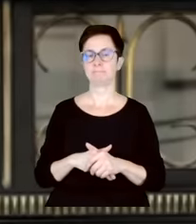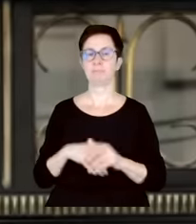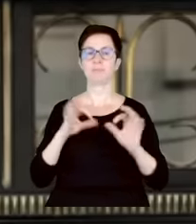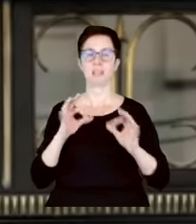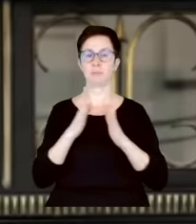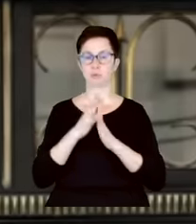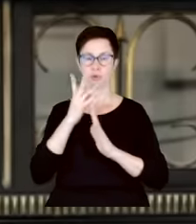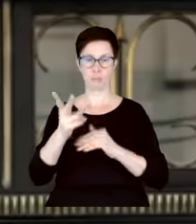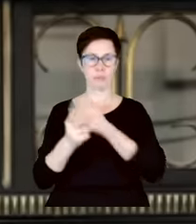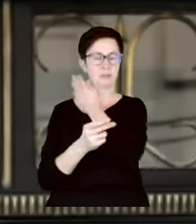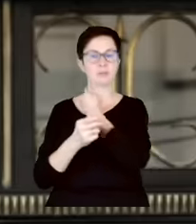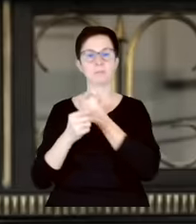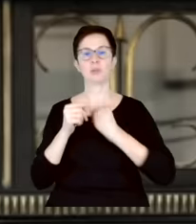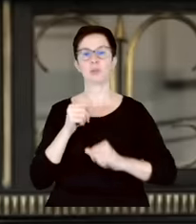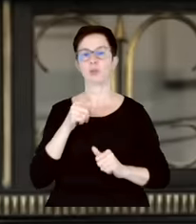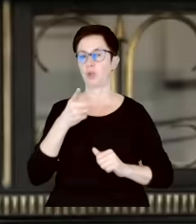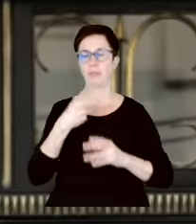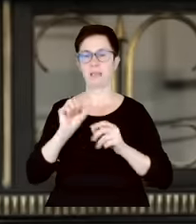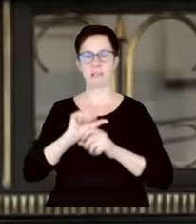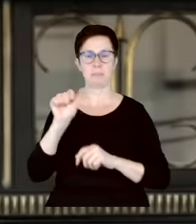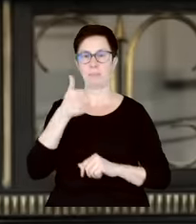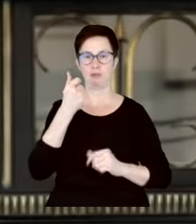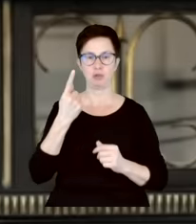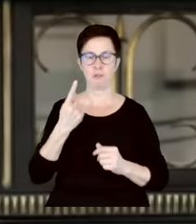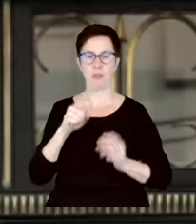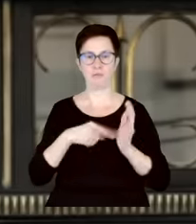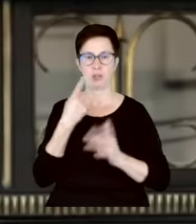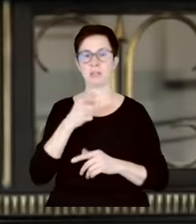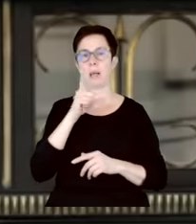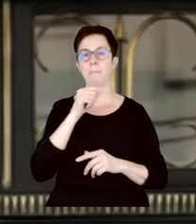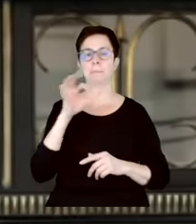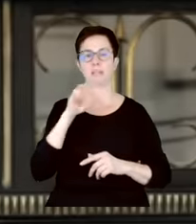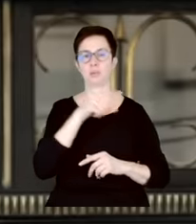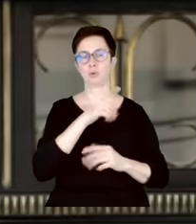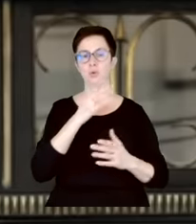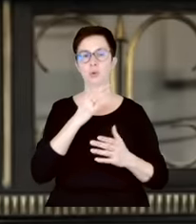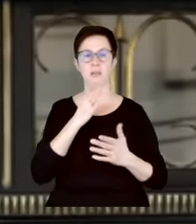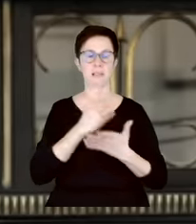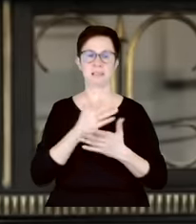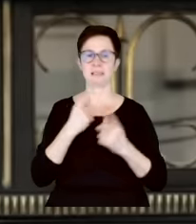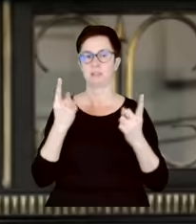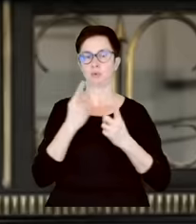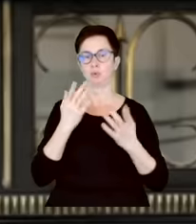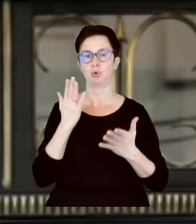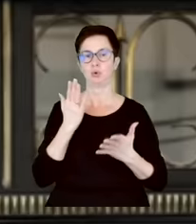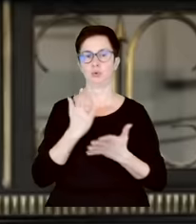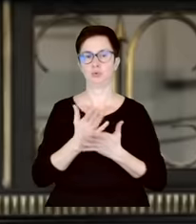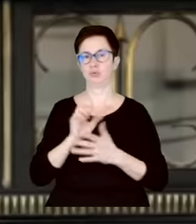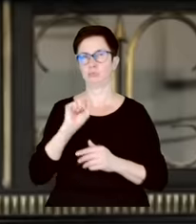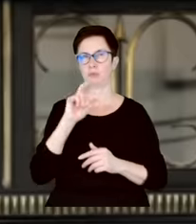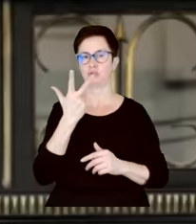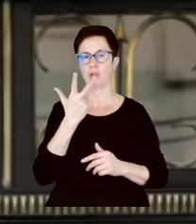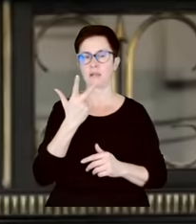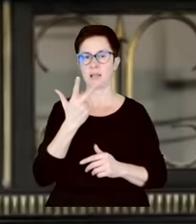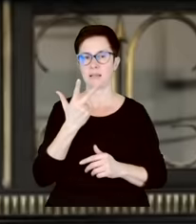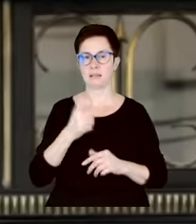to niestety nie jest po raz pierwszy, bo to, jeżeli chodzi o Prawo i Sprawiedliwość, to w moim przypadku jest to sytuacja, która jest po raz trzeci ma miejsce. Ja